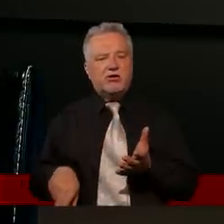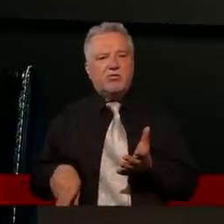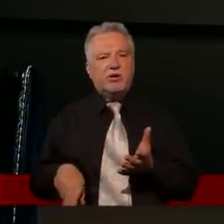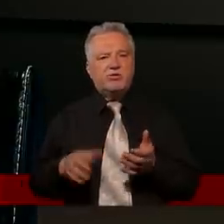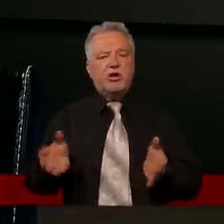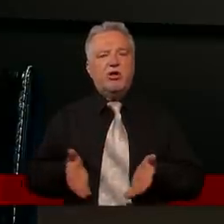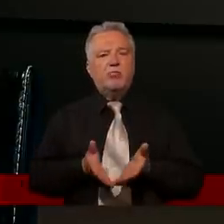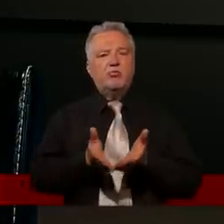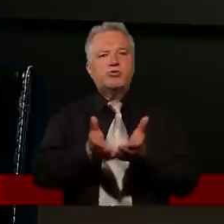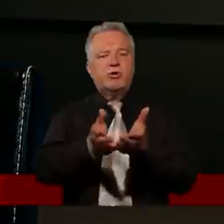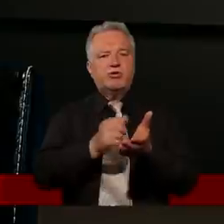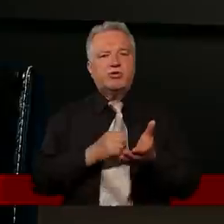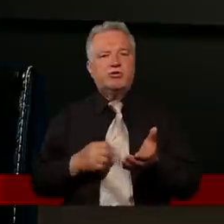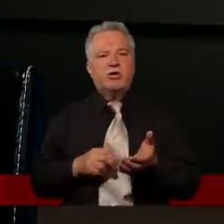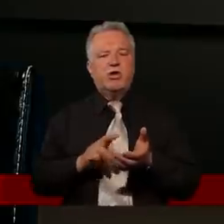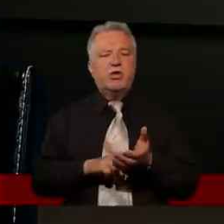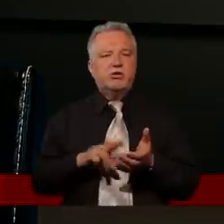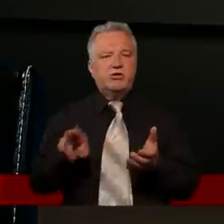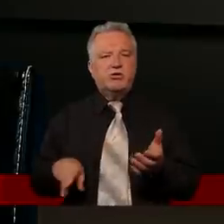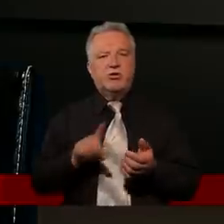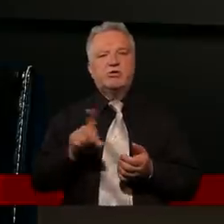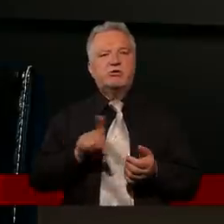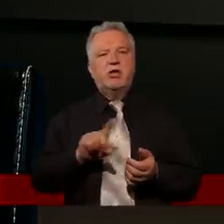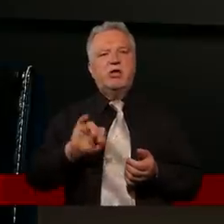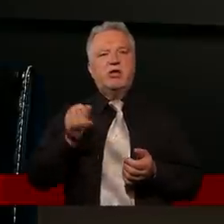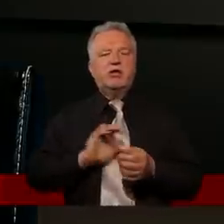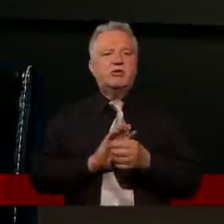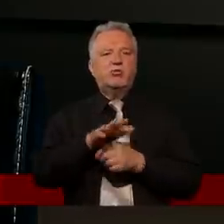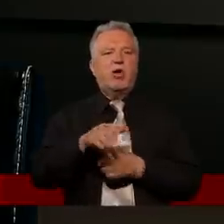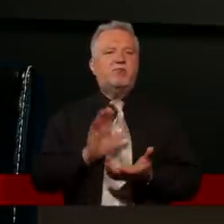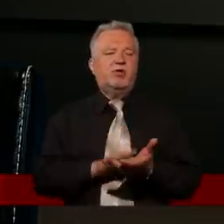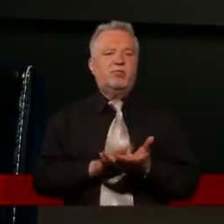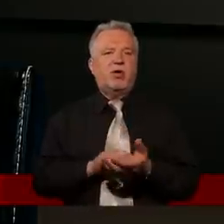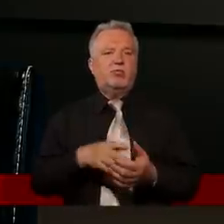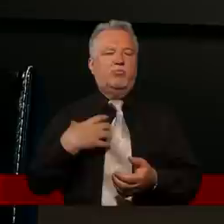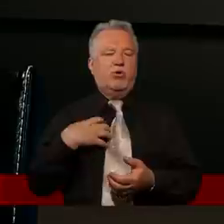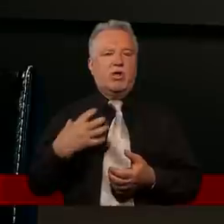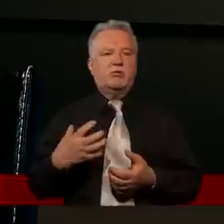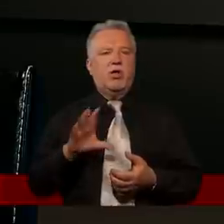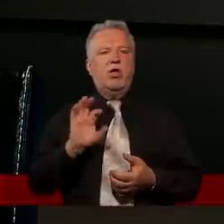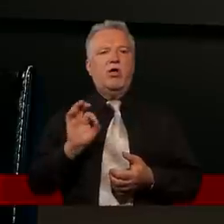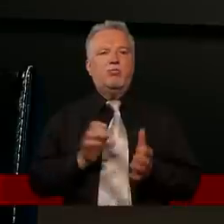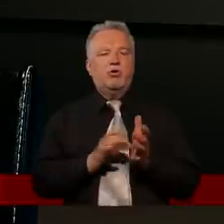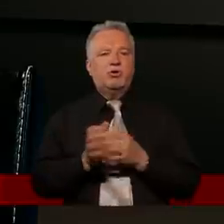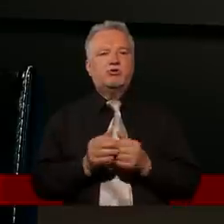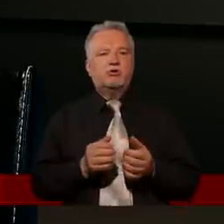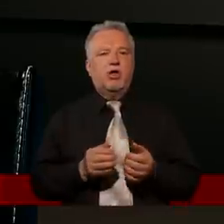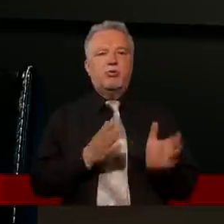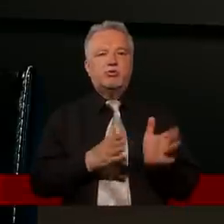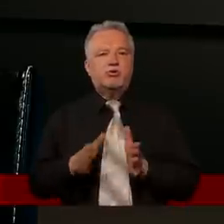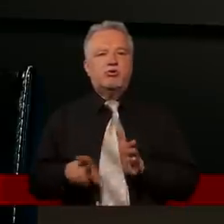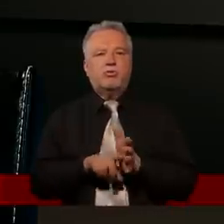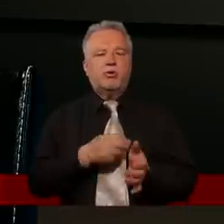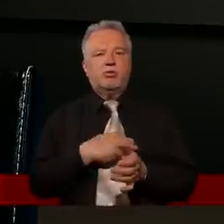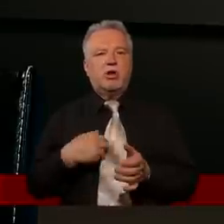warto się poświęcić może, warto może zrezygnować z jakiejś sławy, chwały i bogactwa, bo Jezus przygotował dla nas